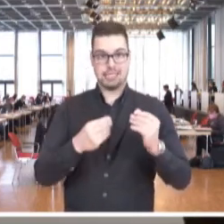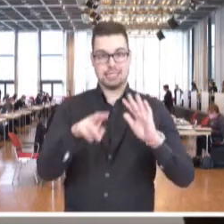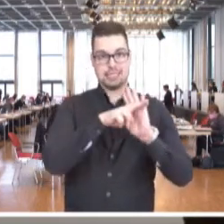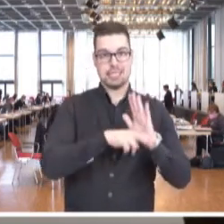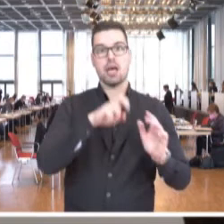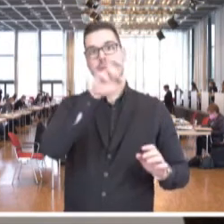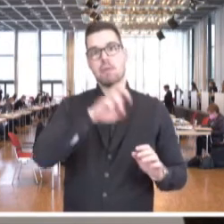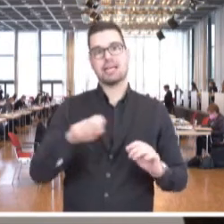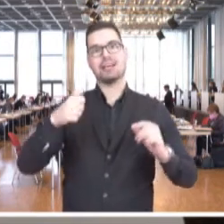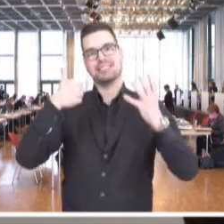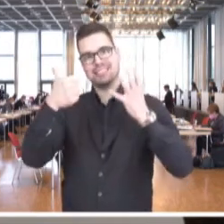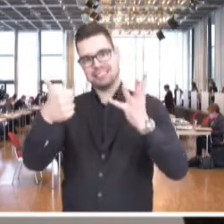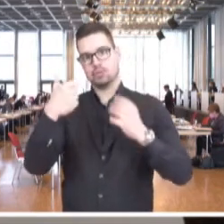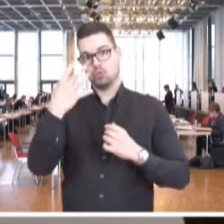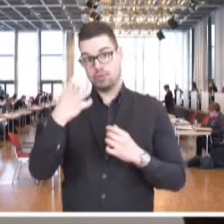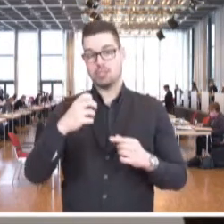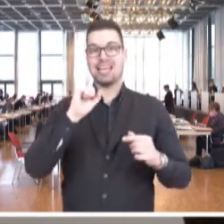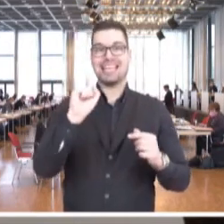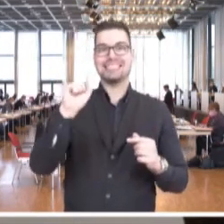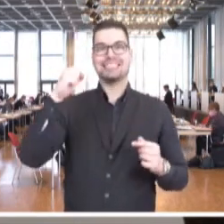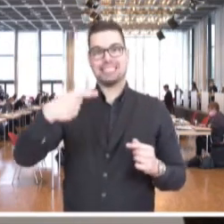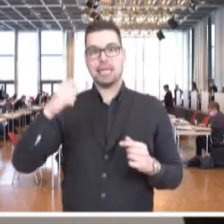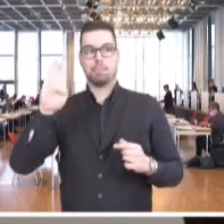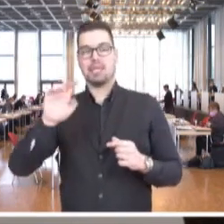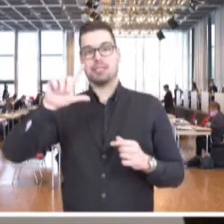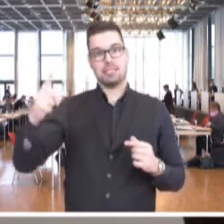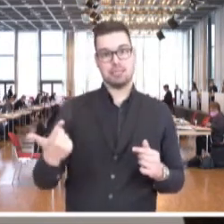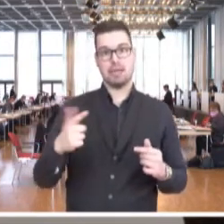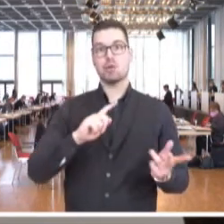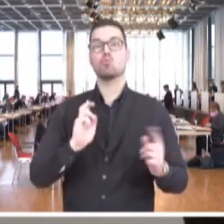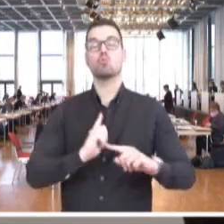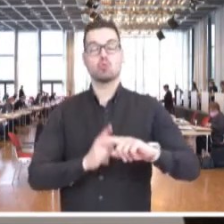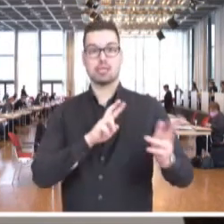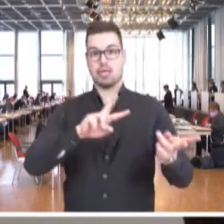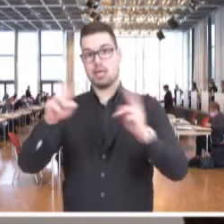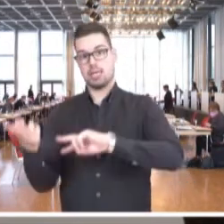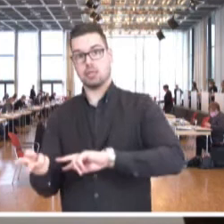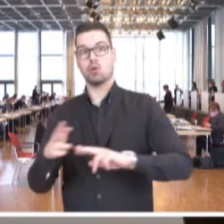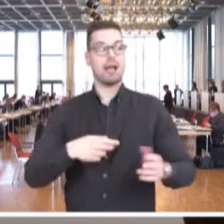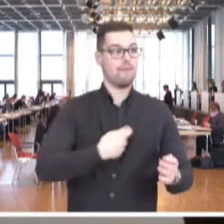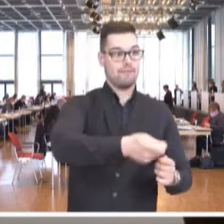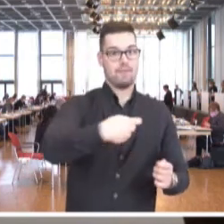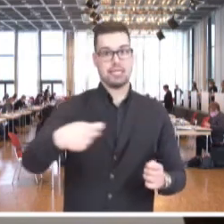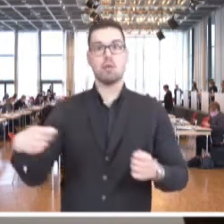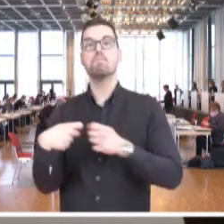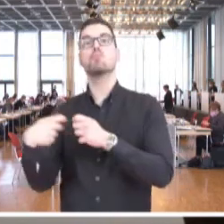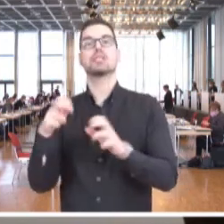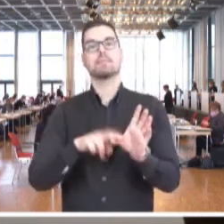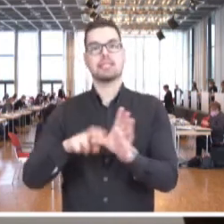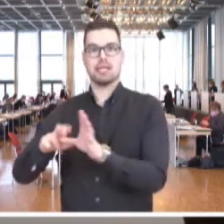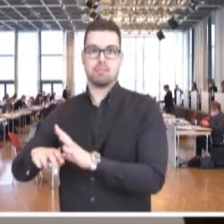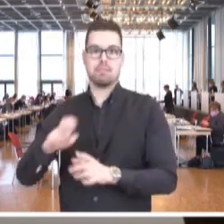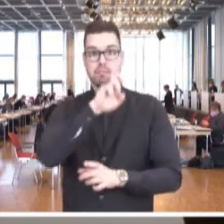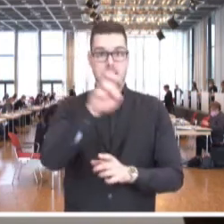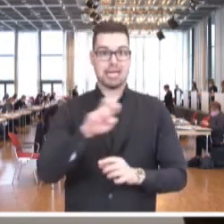§ 46 Absatz 9 SGB II und der angestrebten Änderung zur vorläufigen Verteilung der Bundesbeteiligung nach §